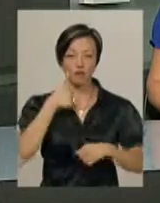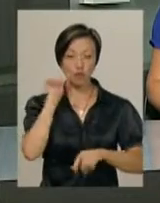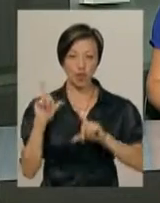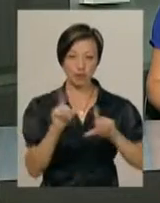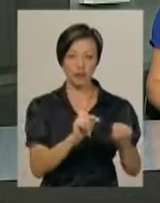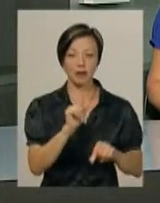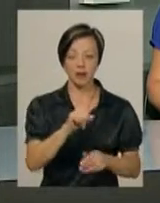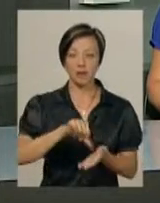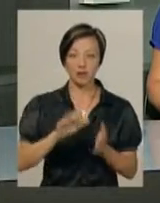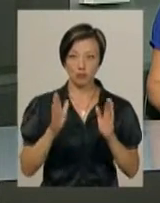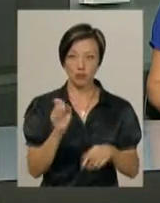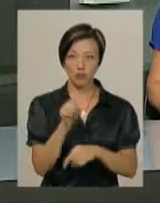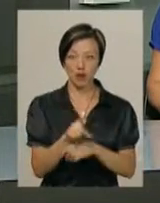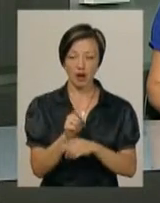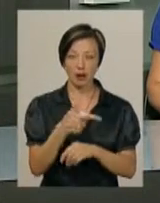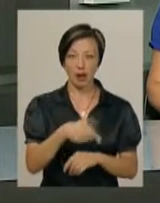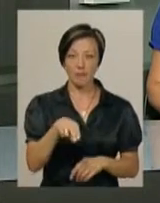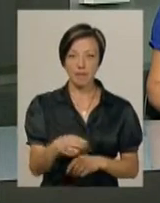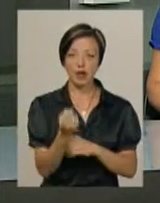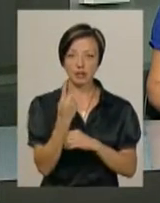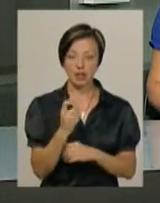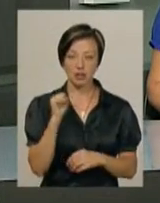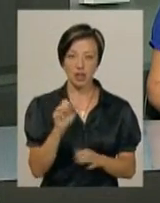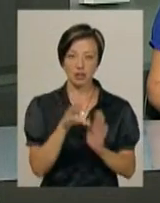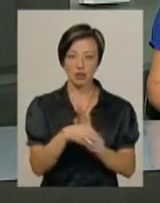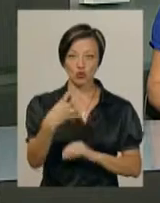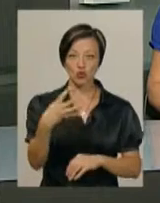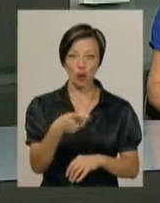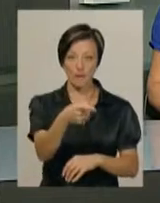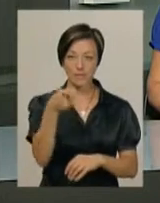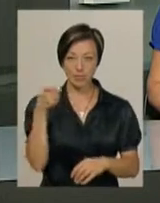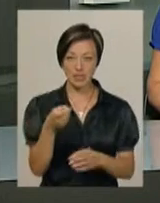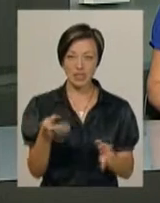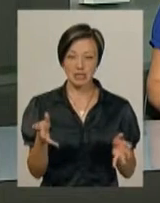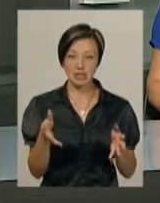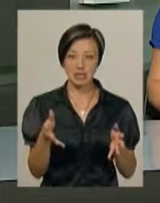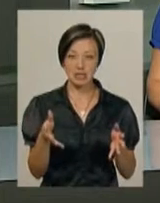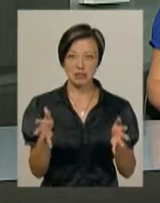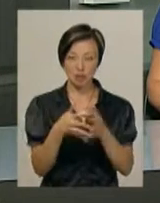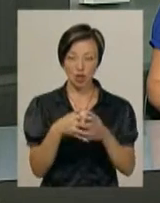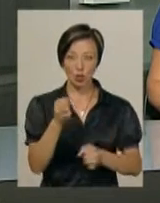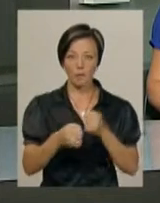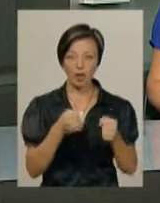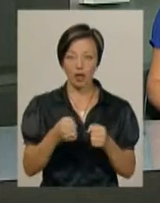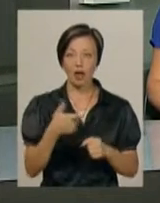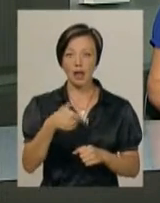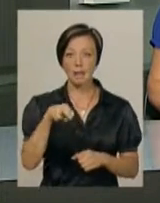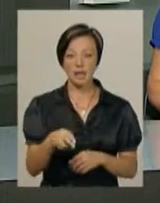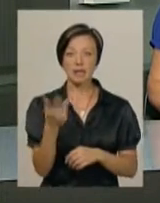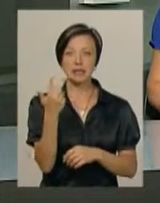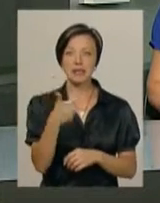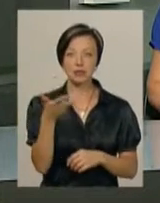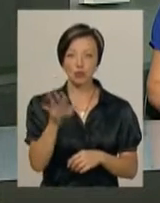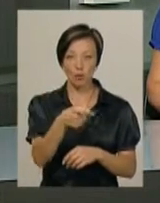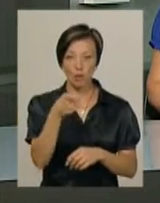Там він виступить і в праві ГП-11А, що складається з 40 пострілів змішаного бігу, ГП-12, спортсмен зробить 30